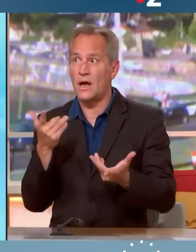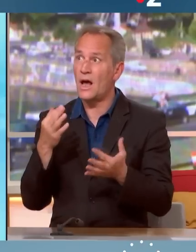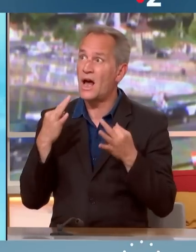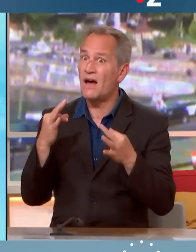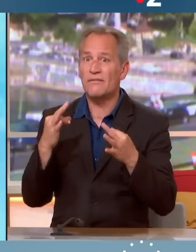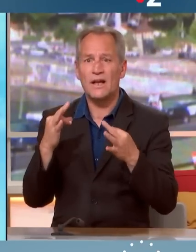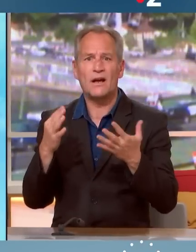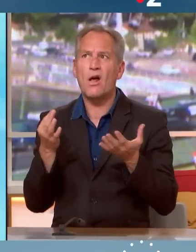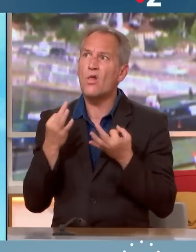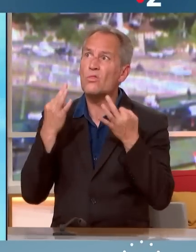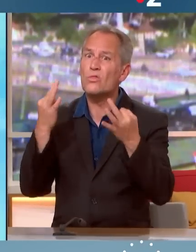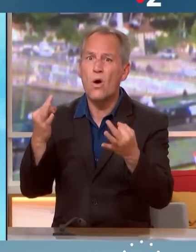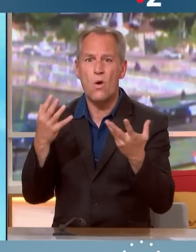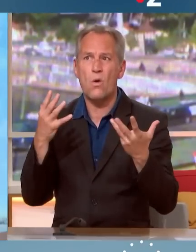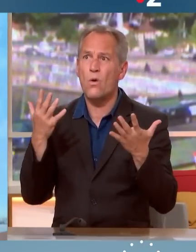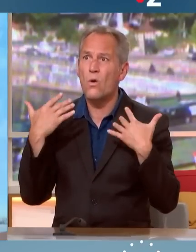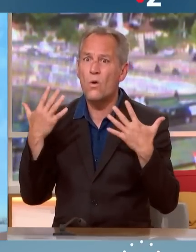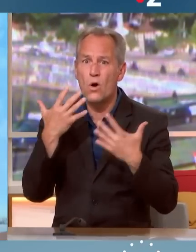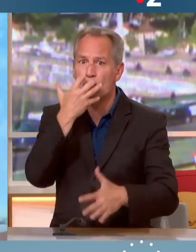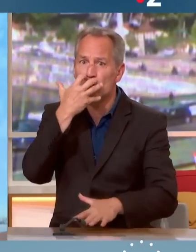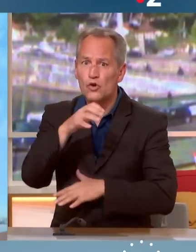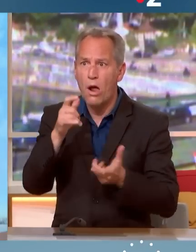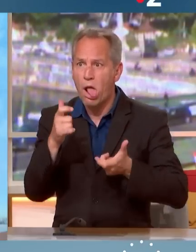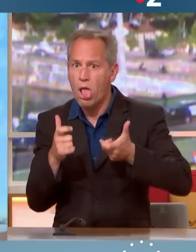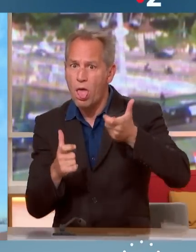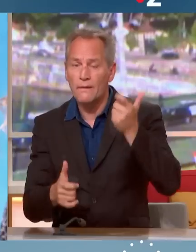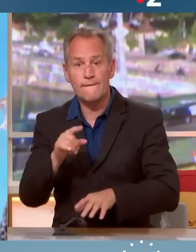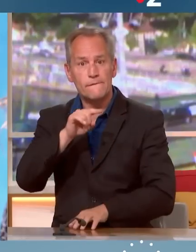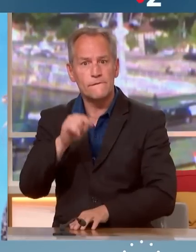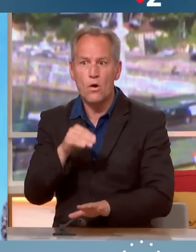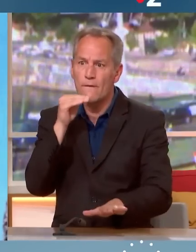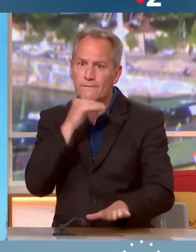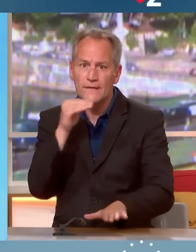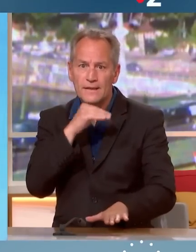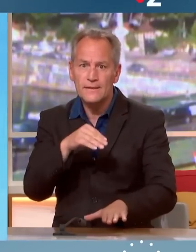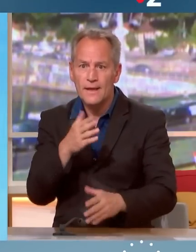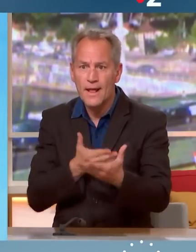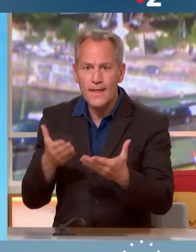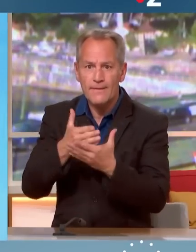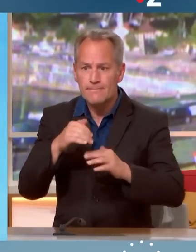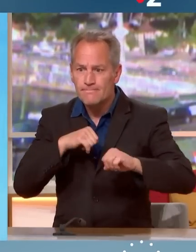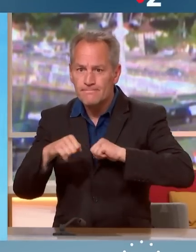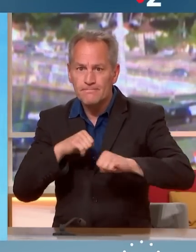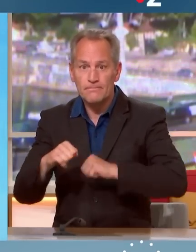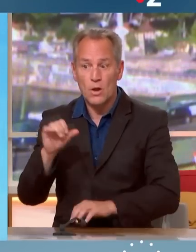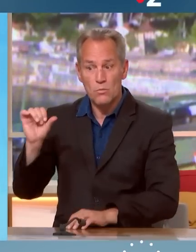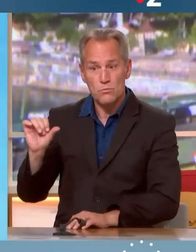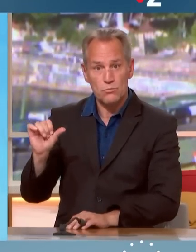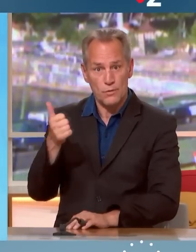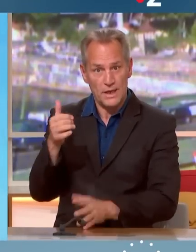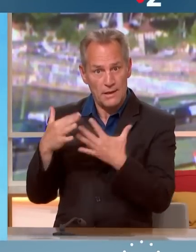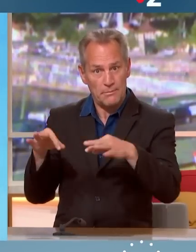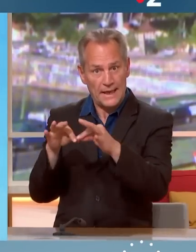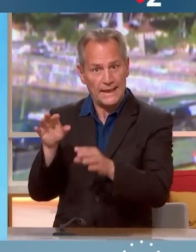climatique. Ça veut dire qu'il faut accélérer ? Ça veut dire qu'il faut accélérer et c'est ce que nous faisons. C'est le premier pays, la France, qui